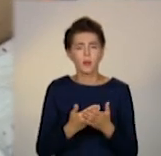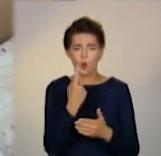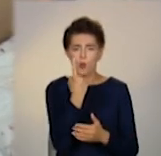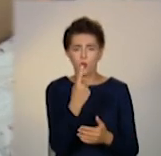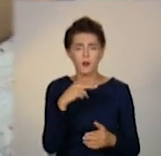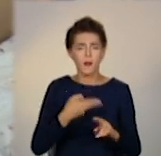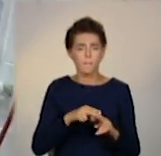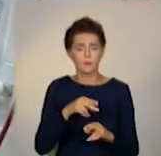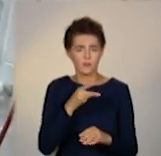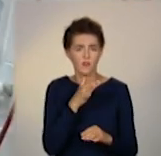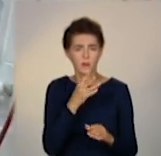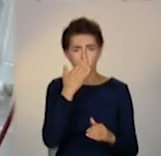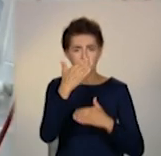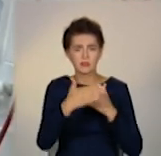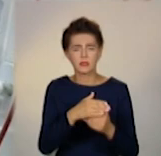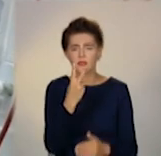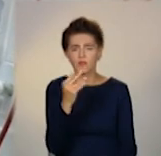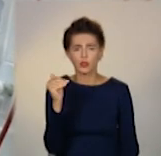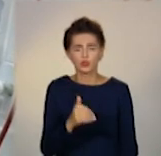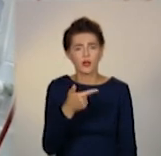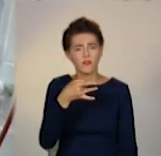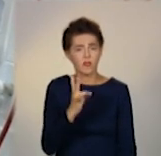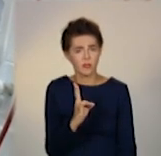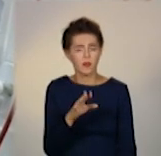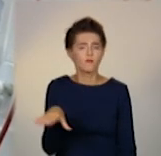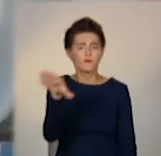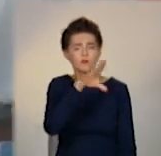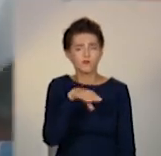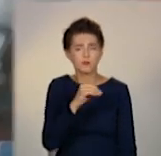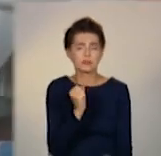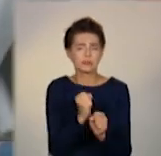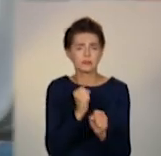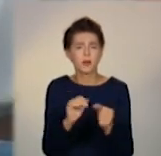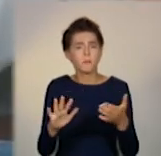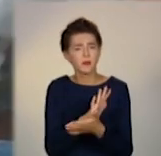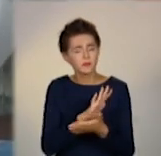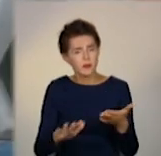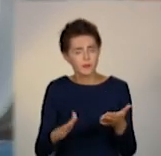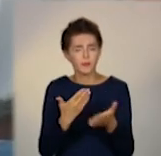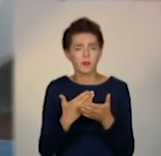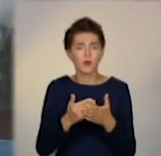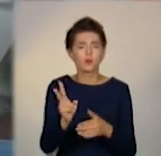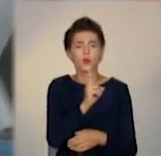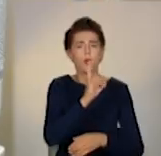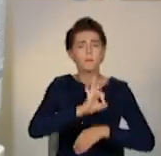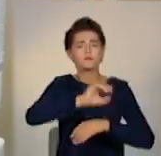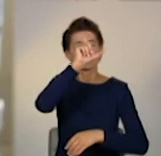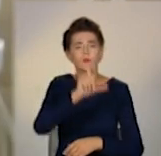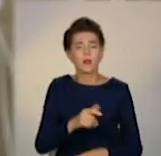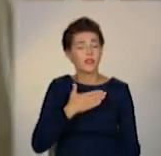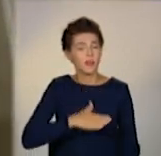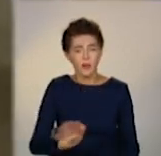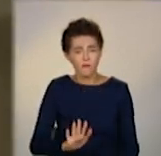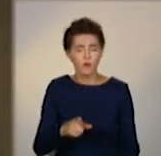процедури більше двох тисяч гривень. Та усім пацієнтам її роблять безкоштовно. А якщо хворих щось не влаштовує, вони